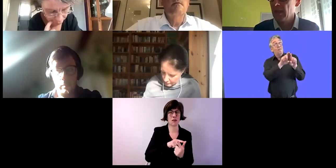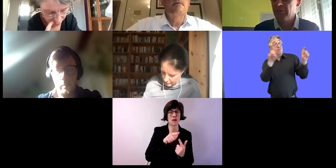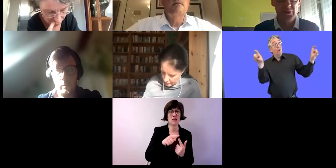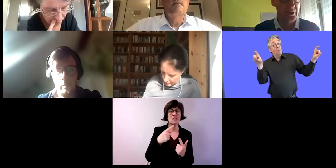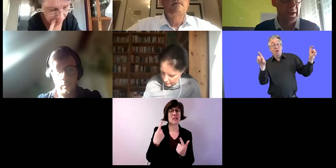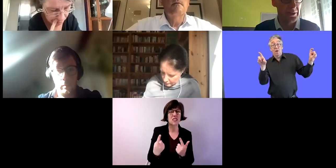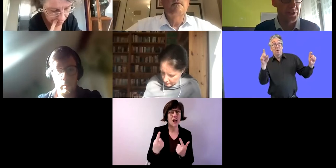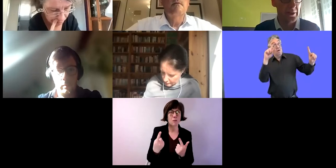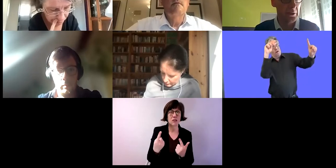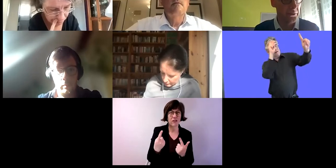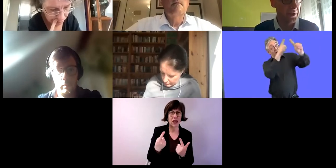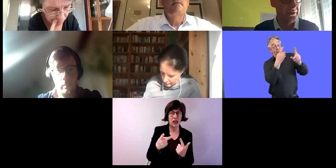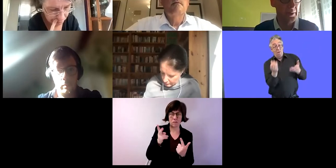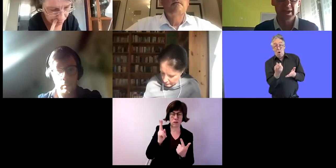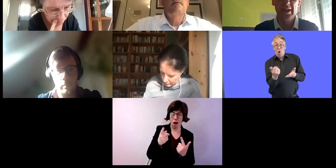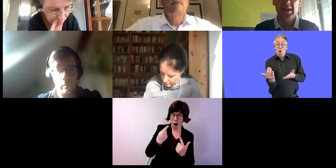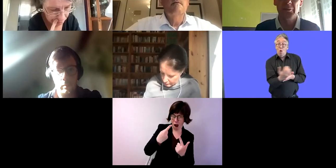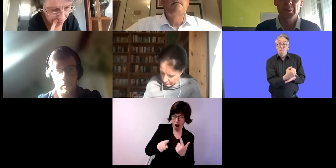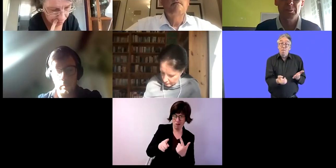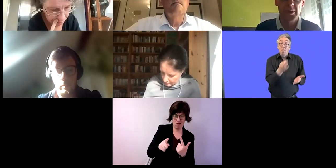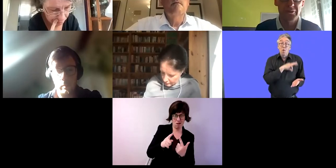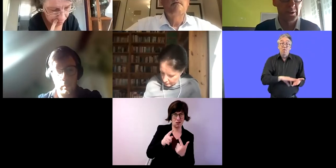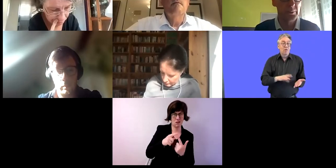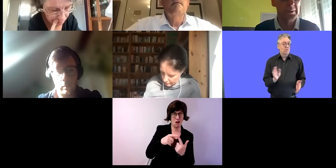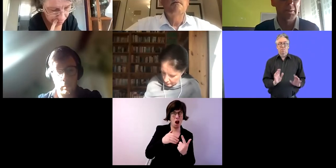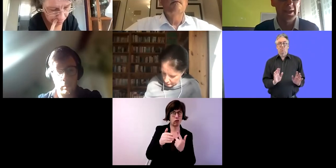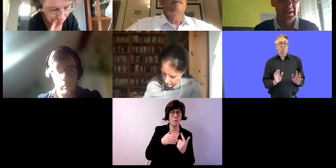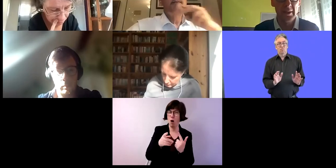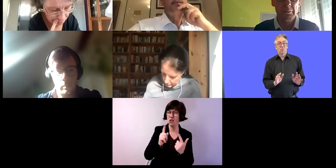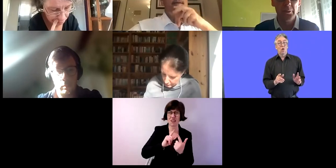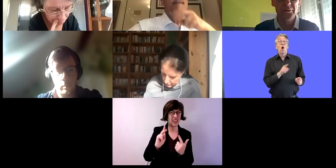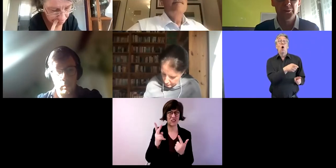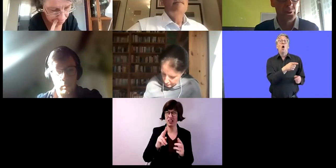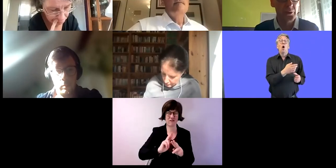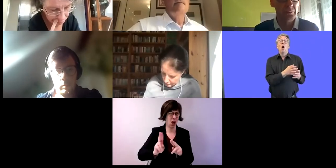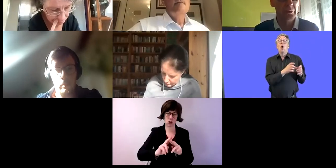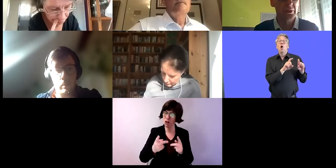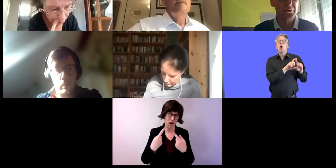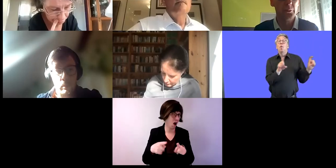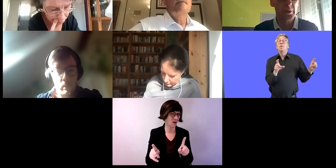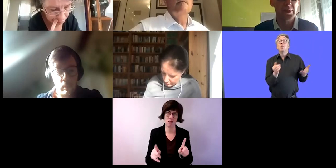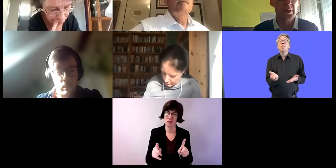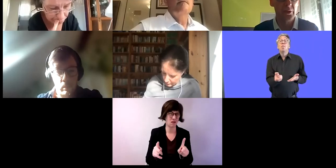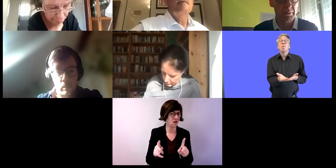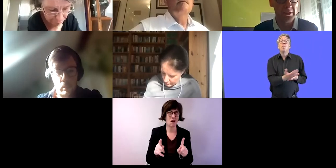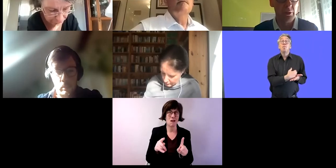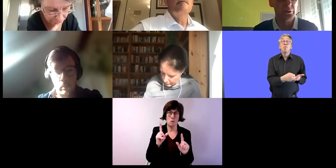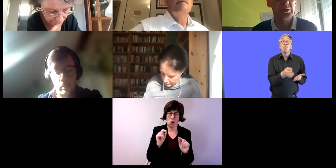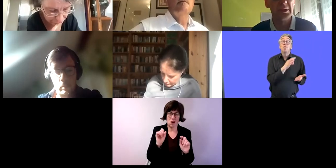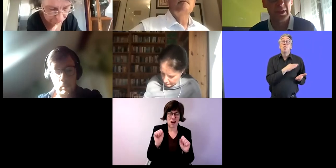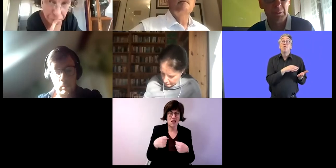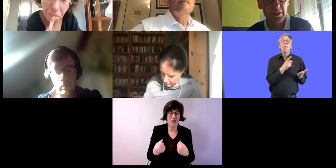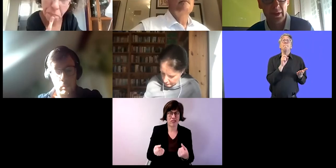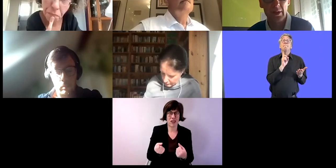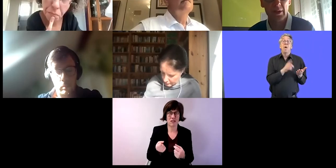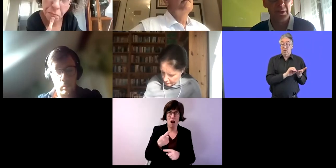die sind etwas anderes als eine behinderte Werkstatt. Es ist so, dass man keine Anteile